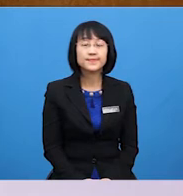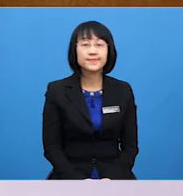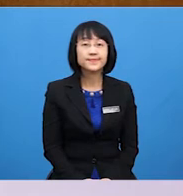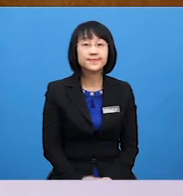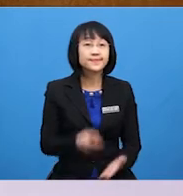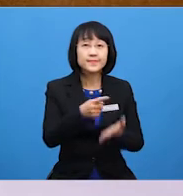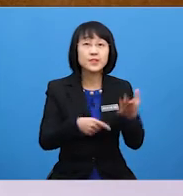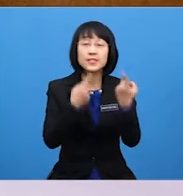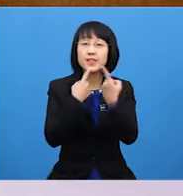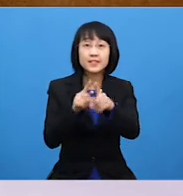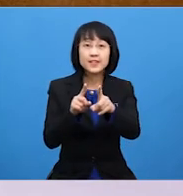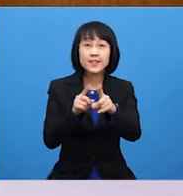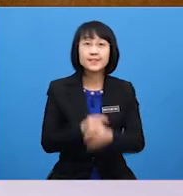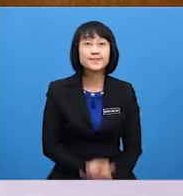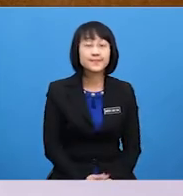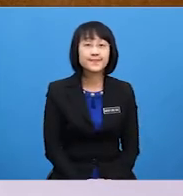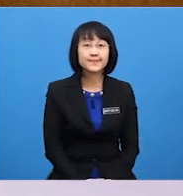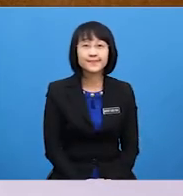What's the answer?